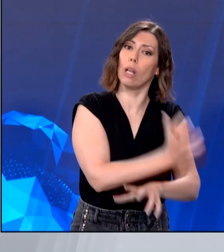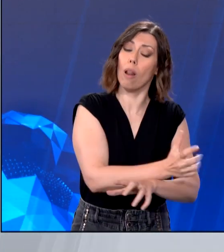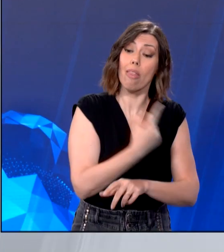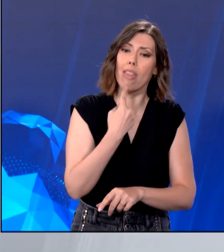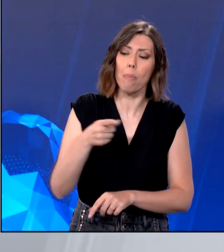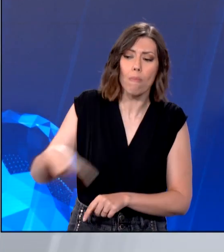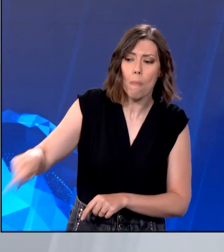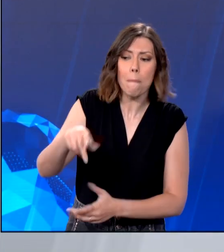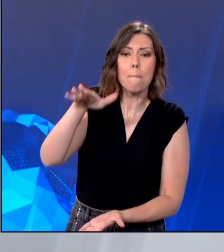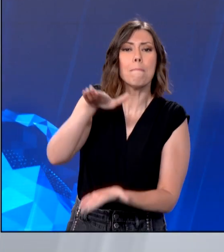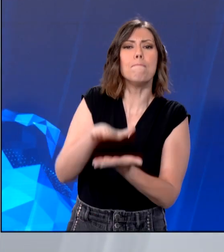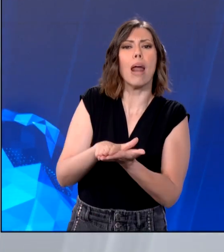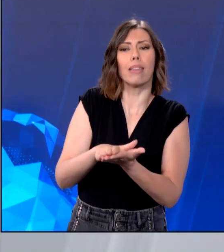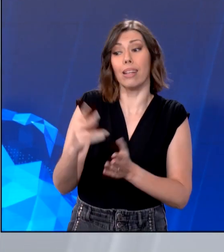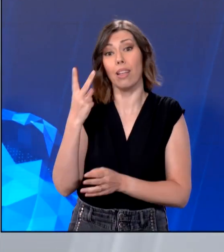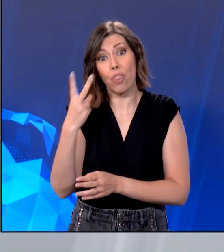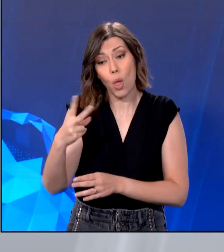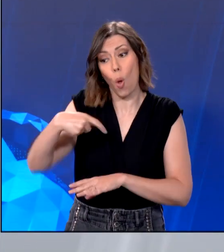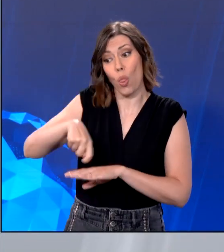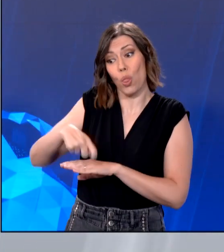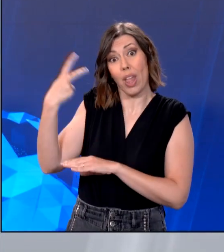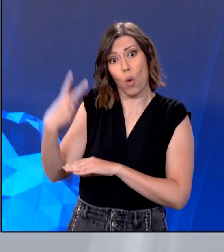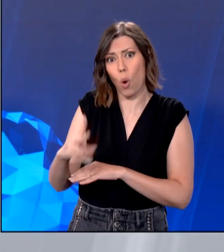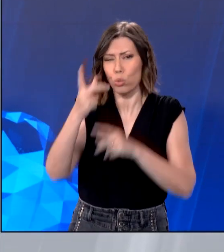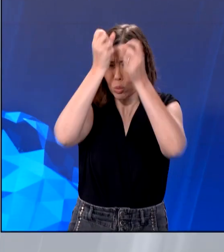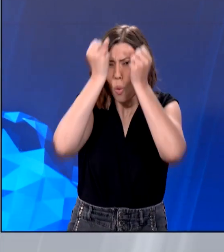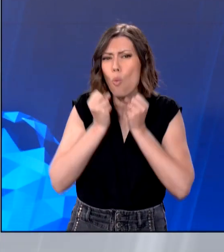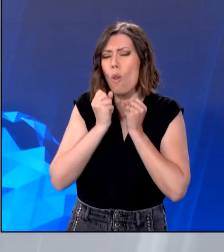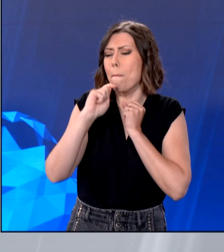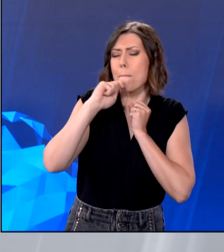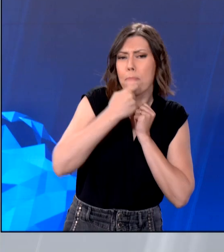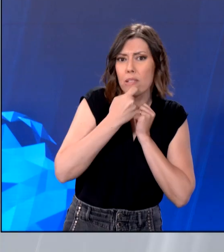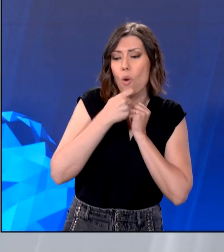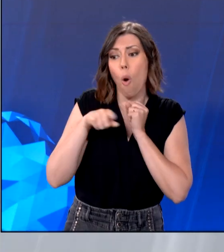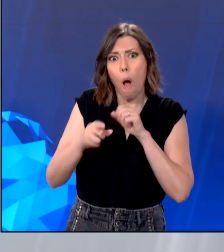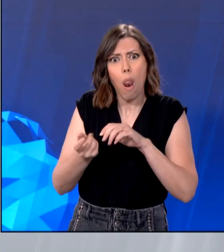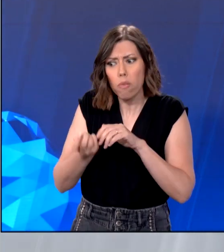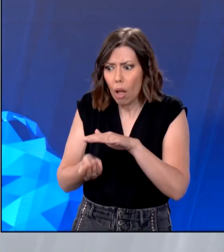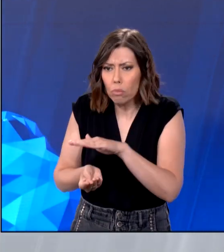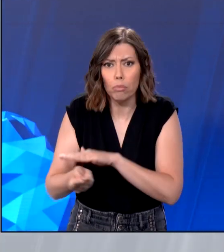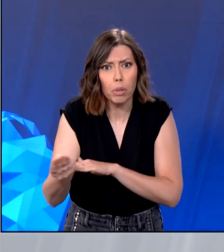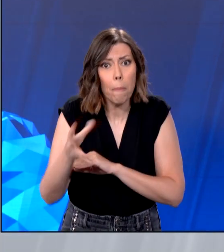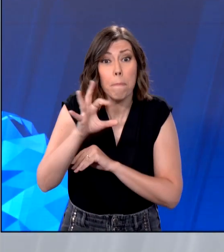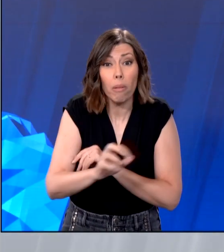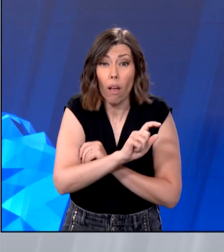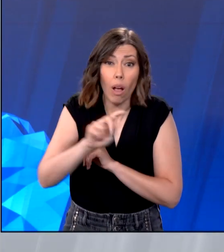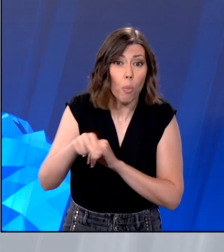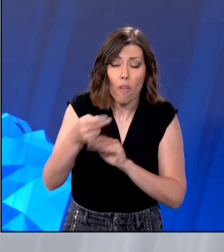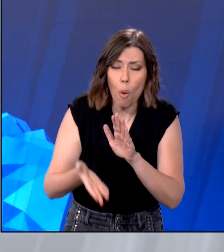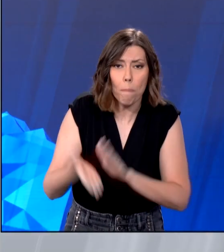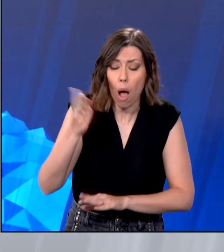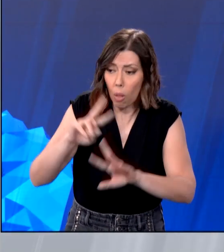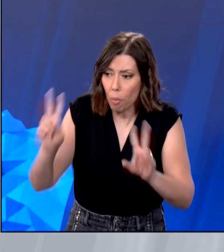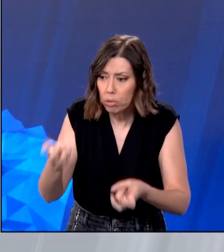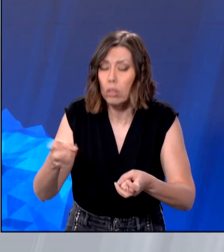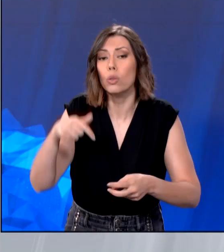αμερικανικές αρχές οι δύο μάρτυρες και ο συνήγορός τους ξεπερνά τα 50 εκατομμύρια ευρώ, έχει προκαλέσει πολιτική θύελα. Τα πολιτικά πρόσωπα και